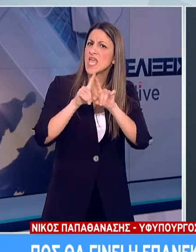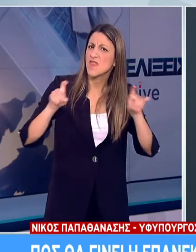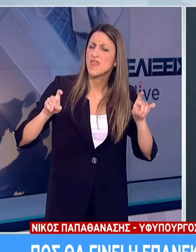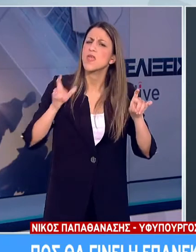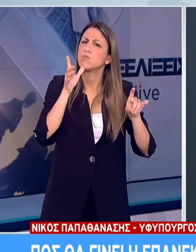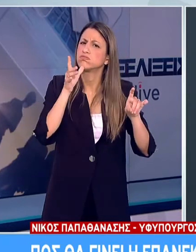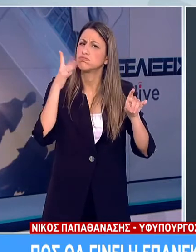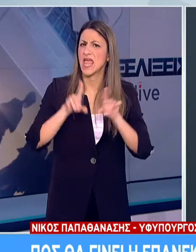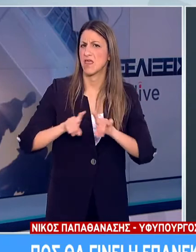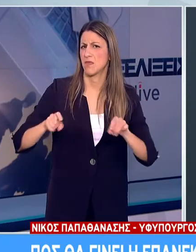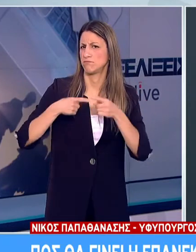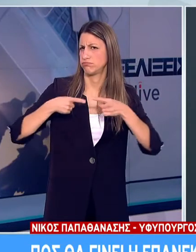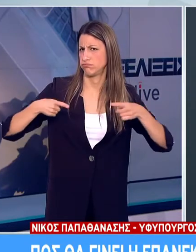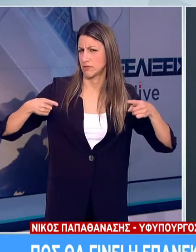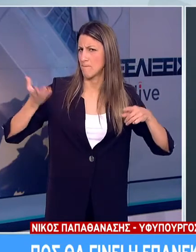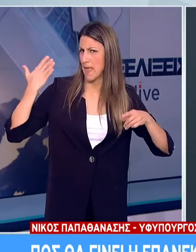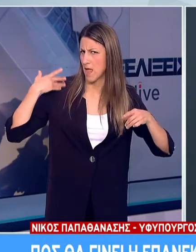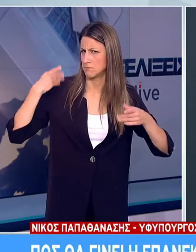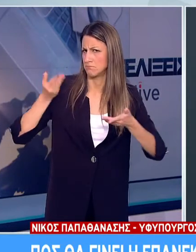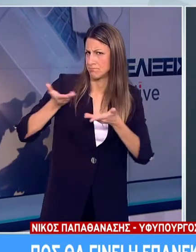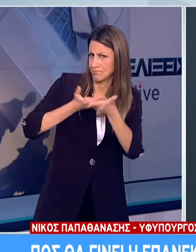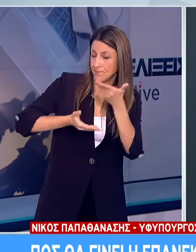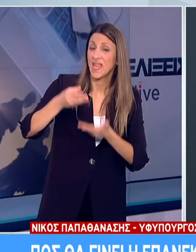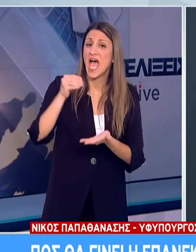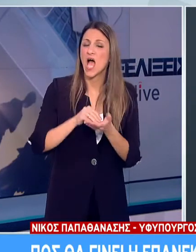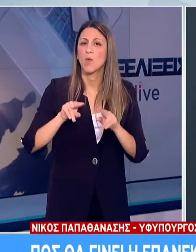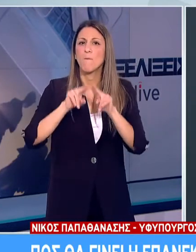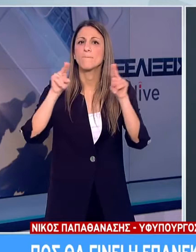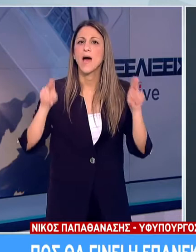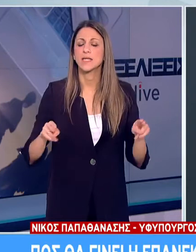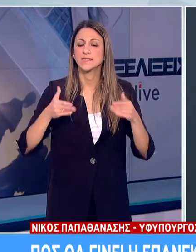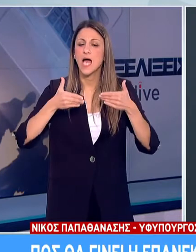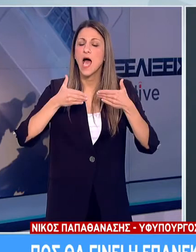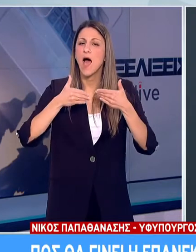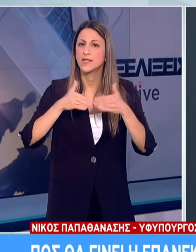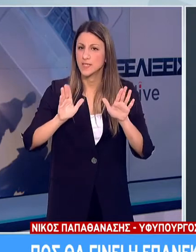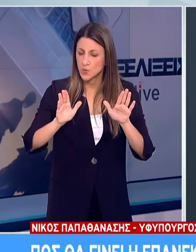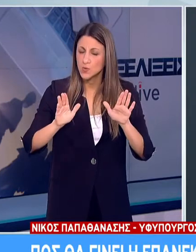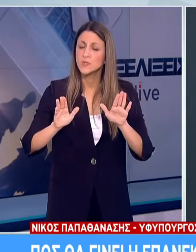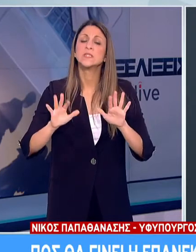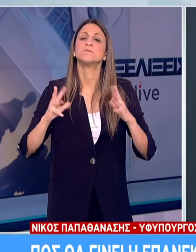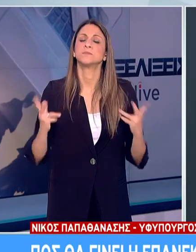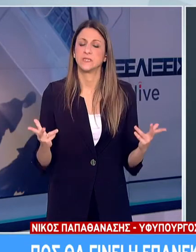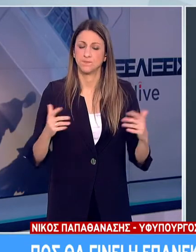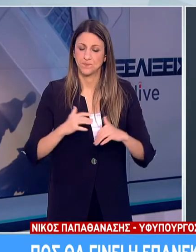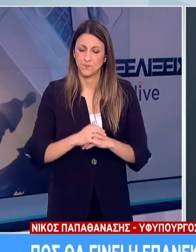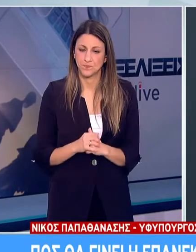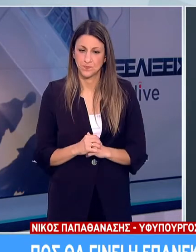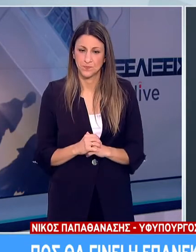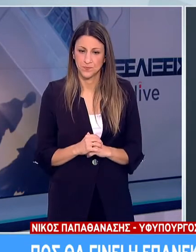μεταχειρισμένων ειδών. Επίσης, επανεκκινούν τη λειτουργία τους από τα φυσικά τους καταστήματα οι εξής επιχειρήσεις.